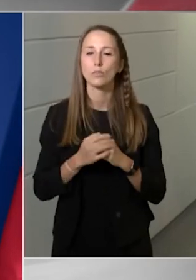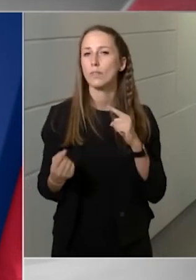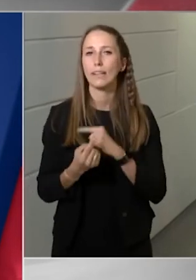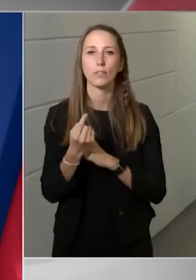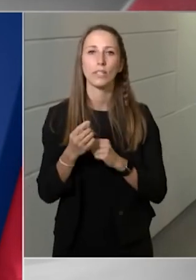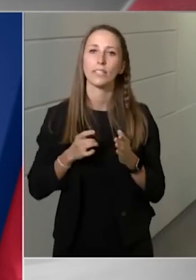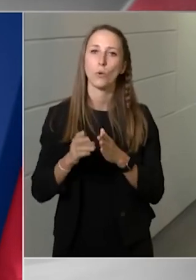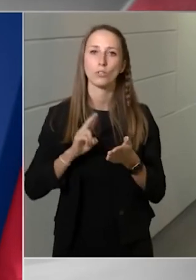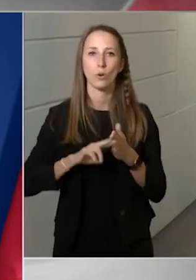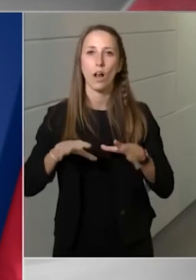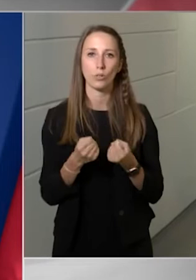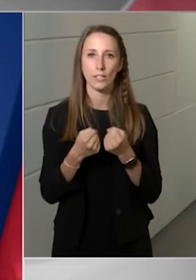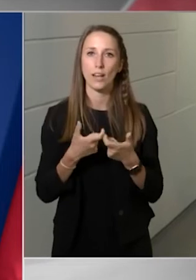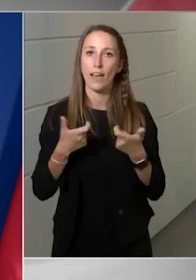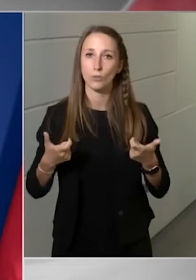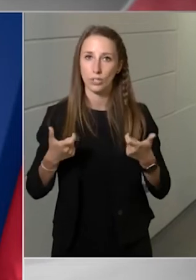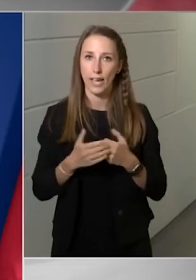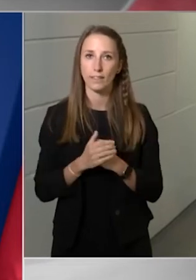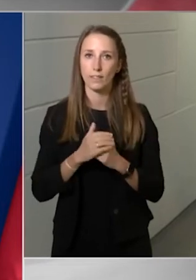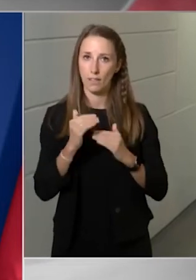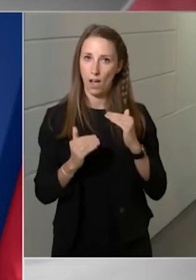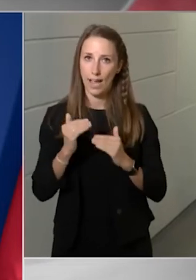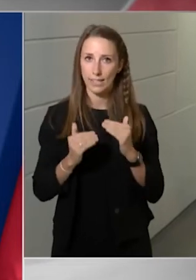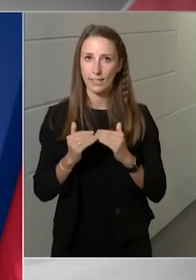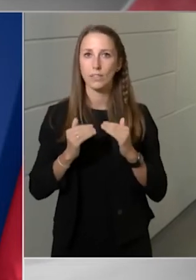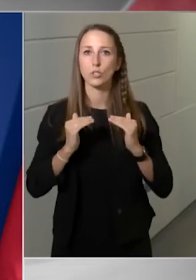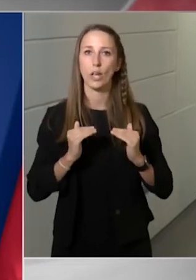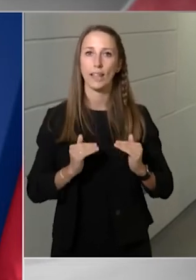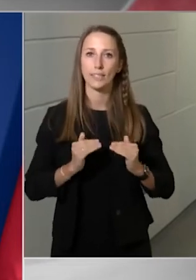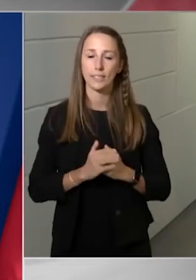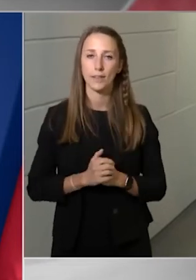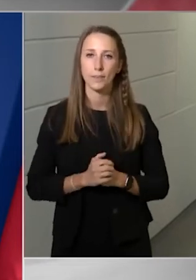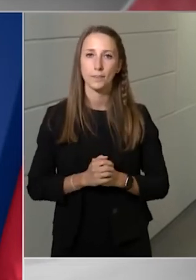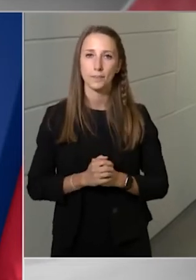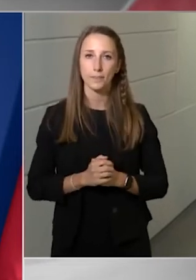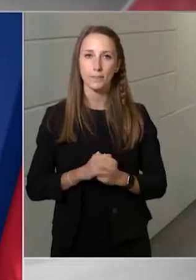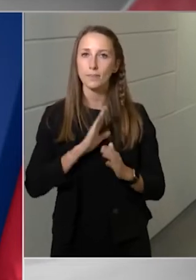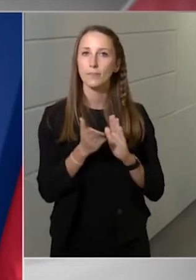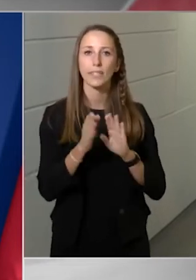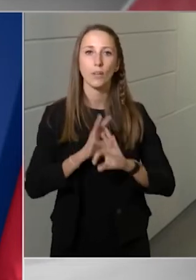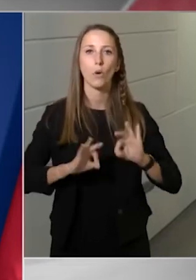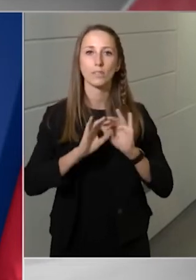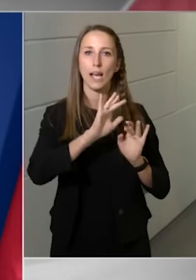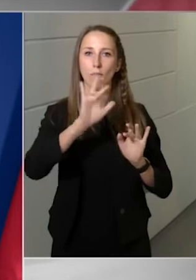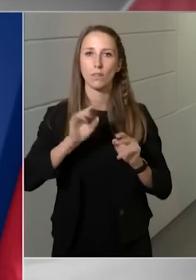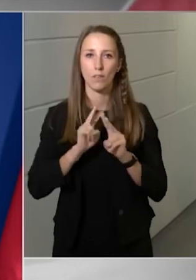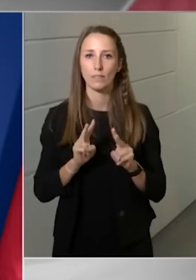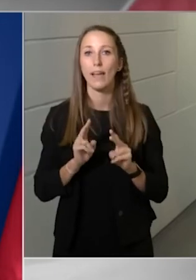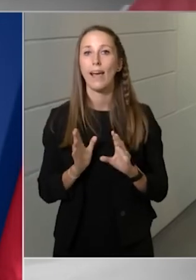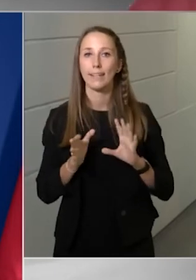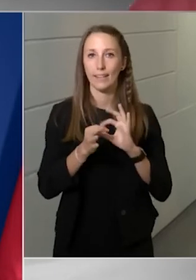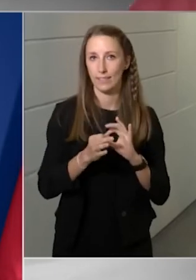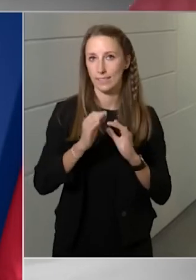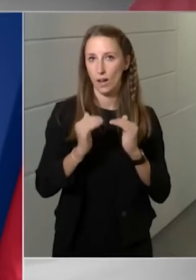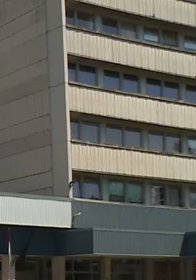gyors jogalkotási lehetőségek arányát az csökkenti. A miniszter az energiafüggőség csökkentése kapcsán tervezett